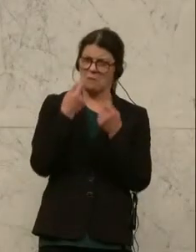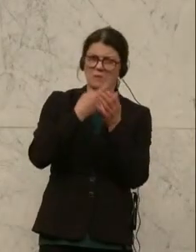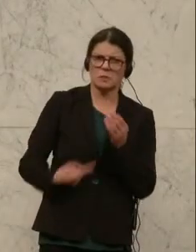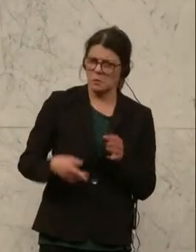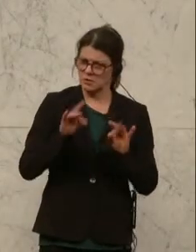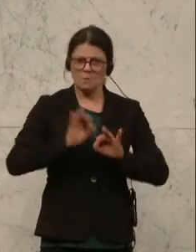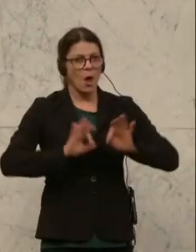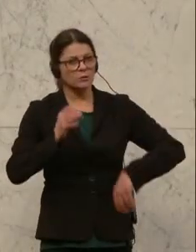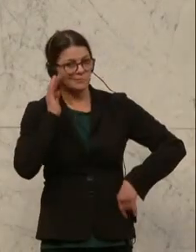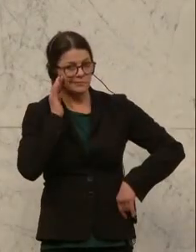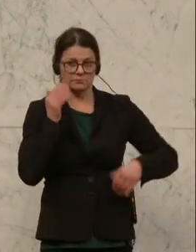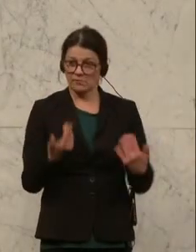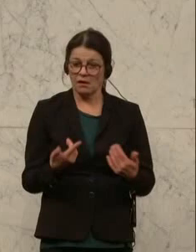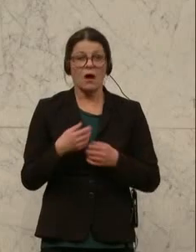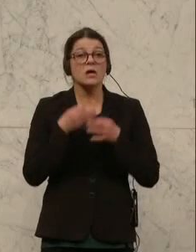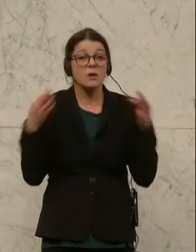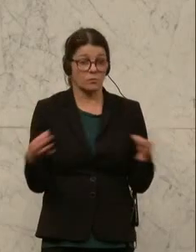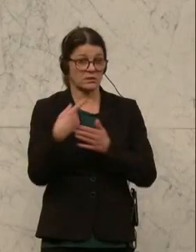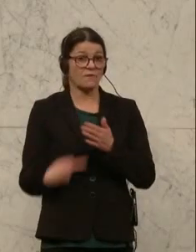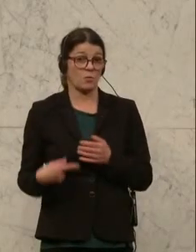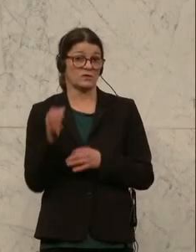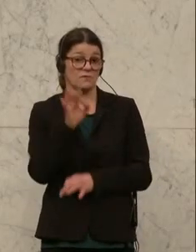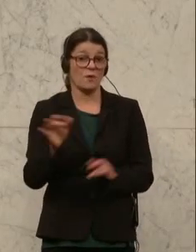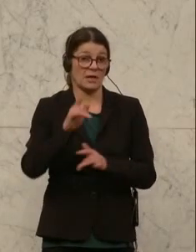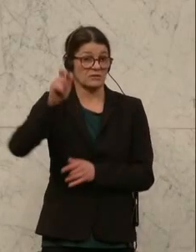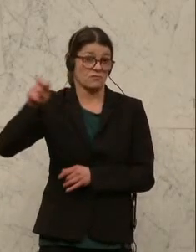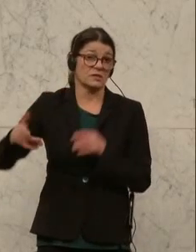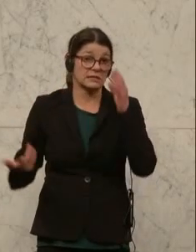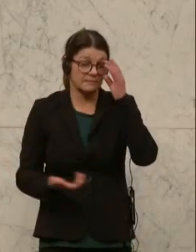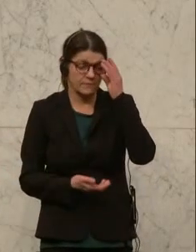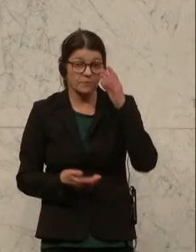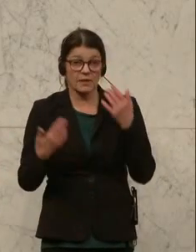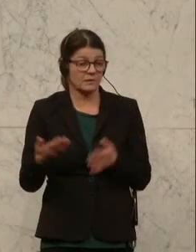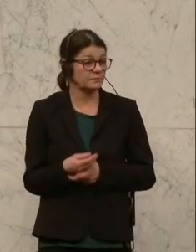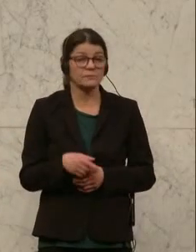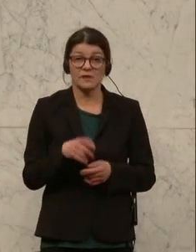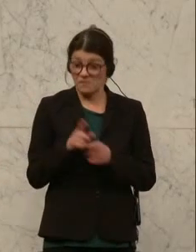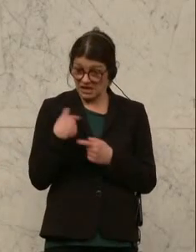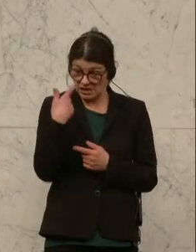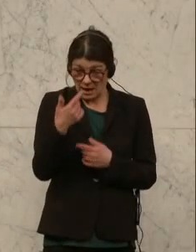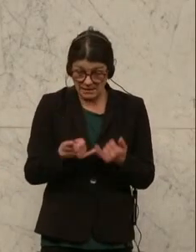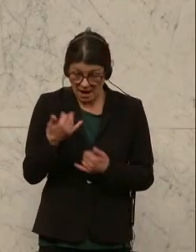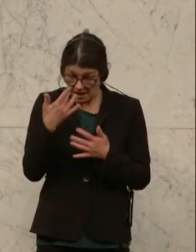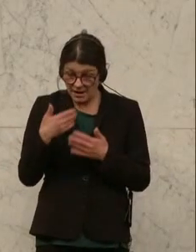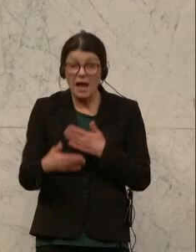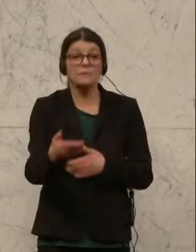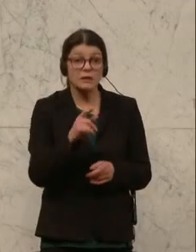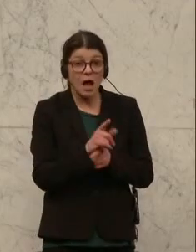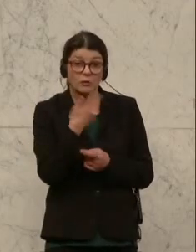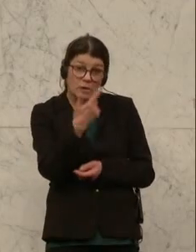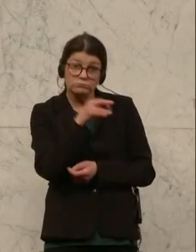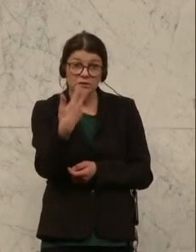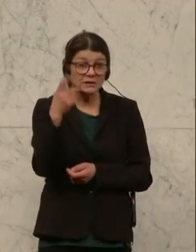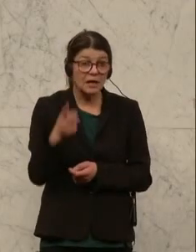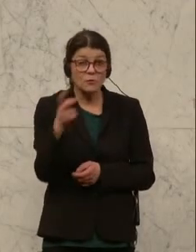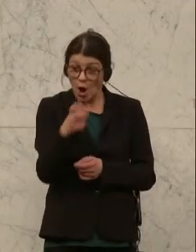10 Prozent, also ein massiver Verlust. Das gibt auch noch einmal für einen Pensionisten auf 20 Jahre gerechnet bis zu 20.000 bis 30